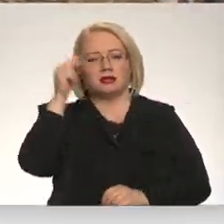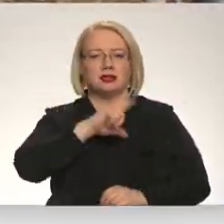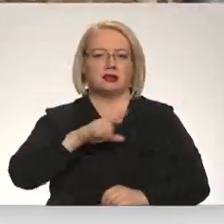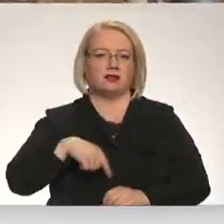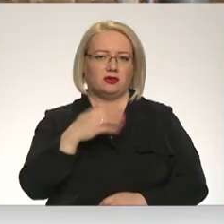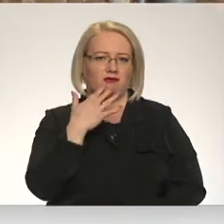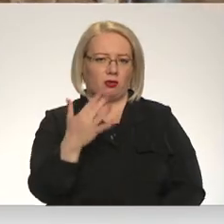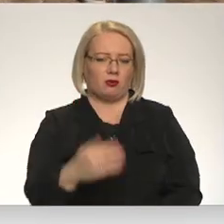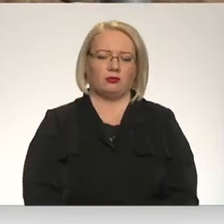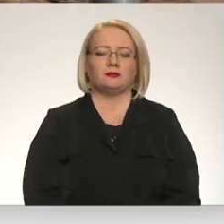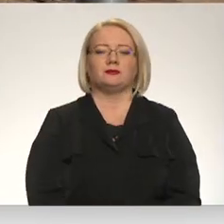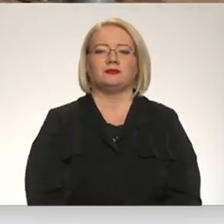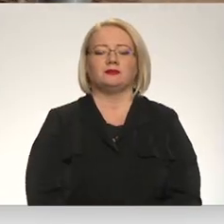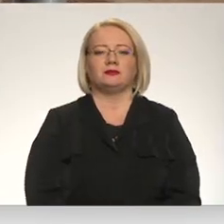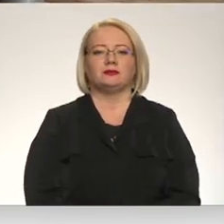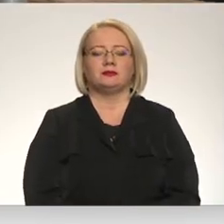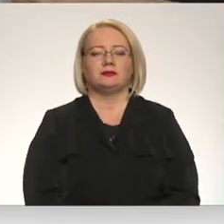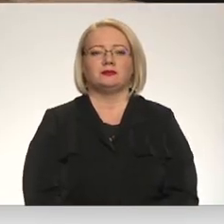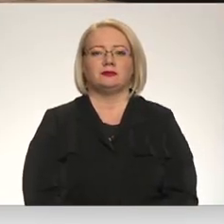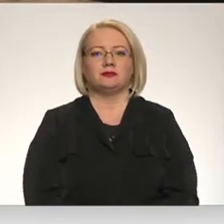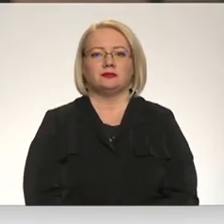Ieva Benefeldelāns, Perševic Skrundes televīzija